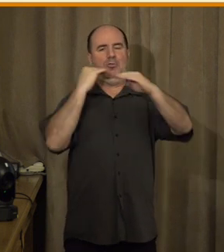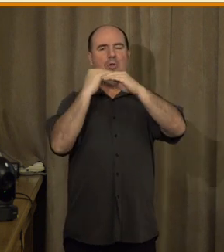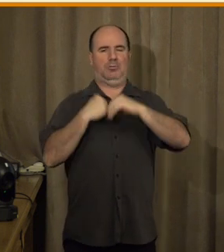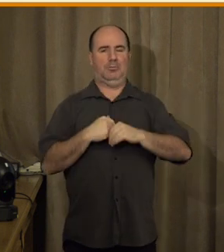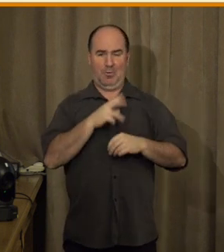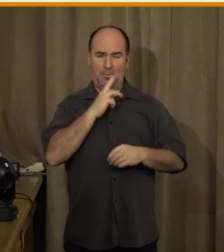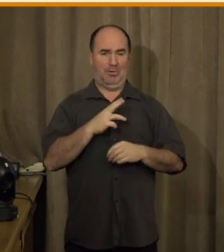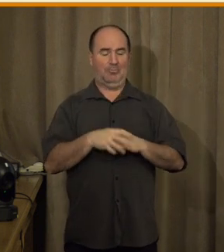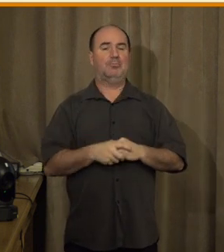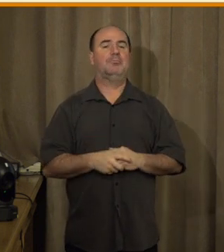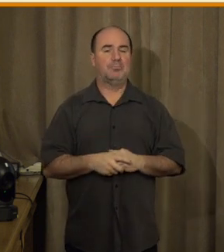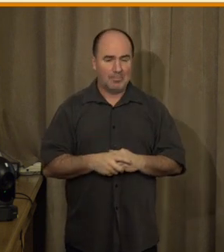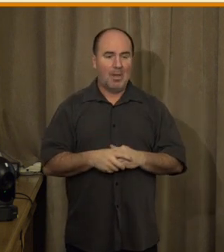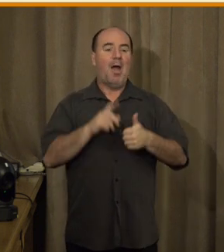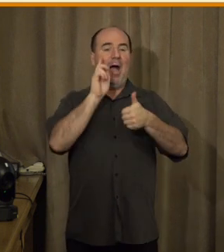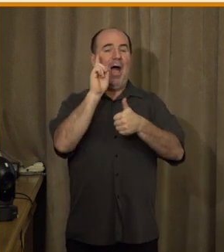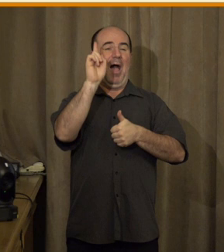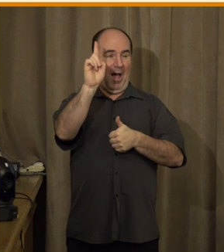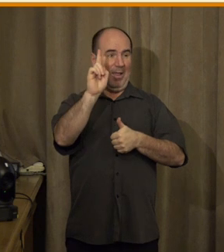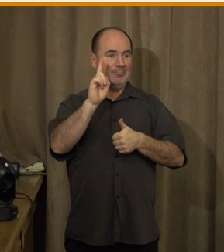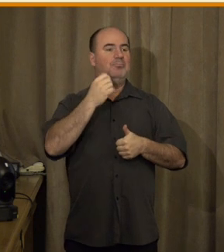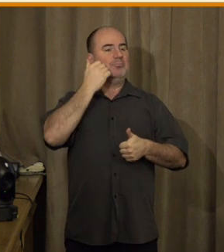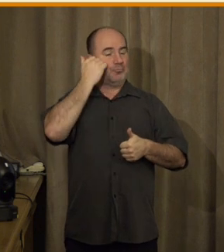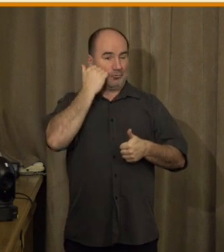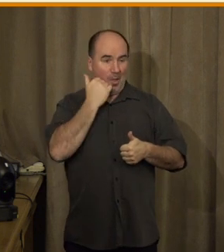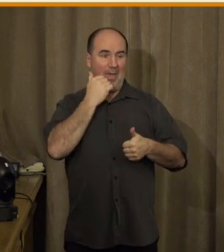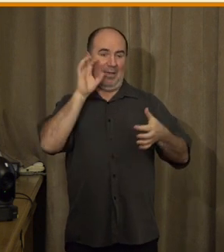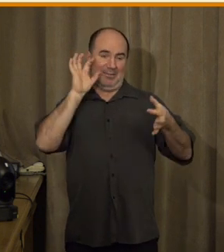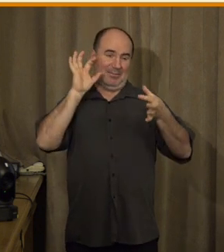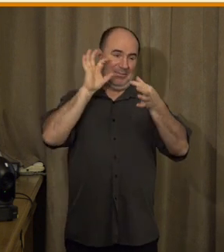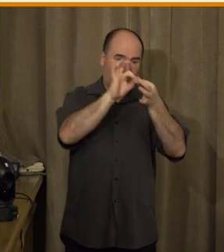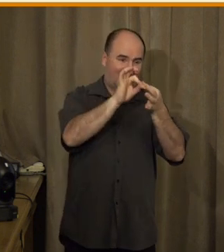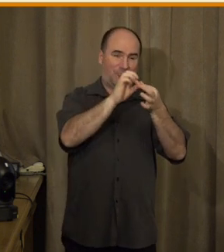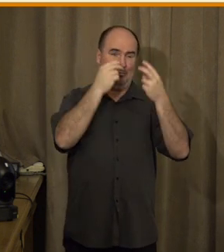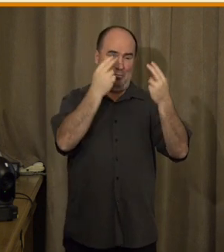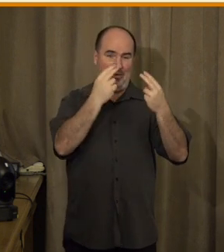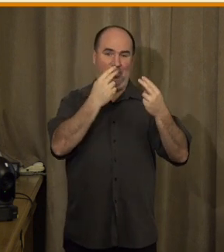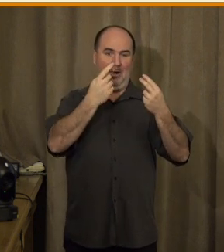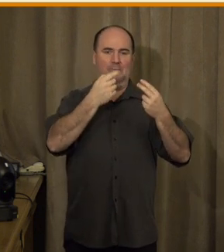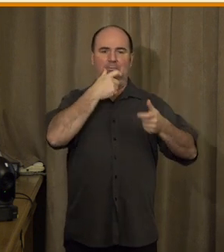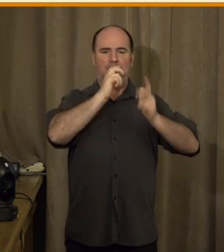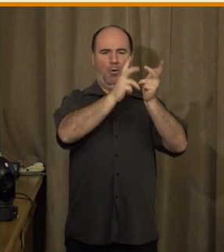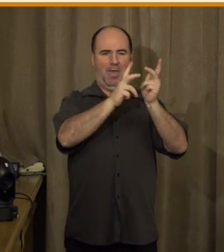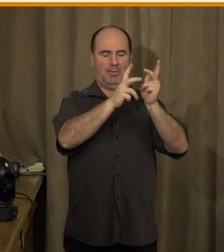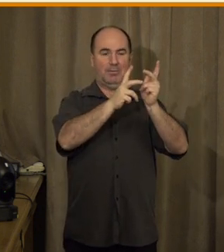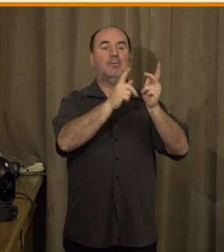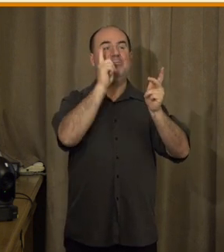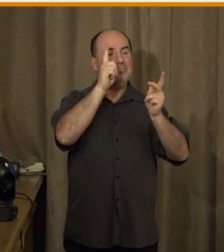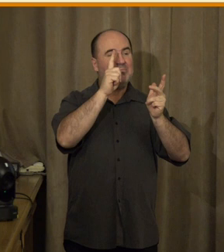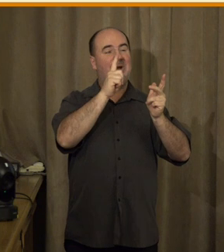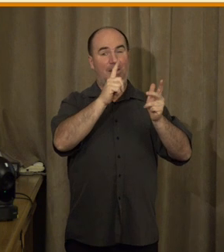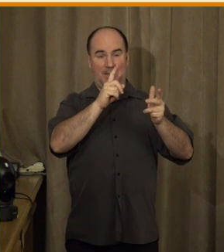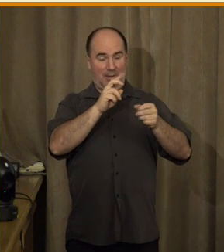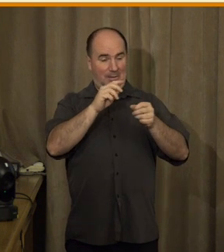ani nějakým způsobem spojený s češtinou. A to je pro nás nesmírně důležitá informace proto, pokud přemýšlíme o té